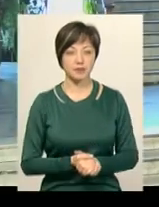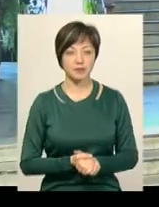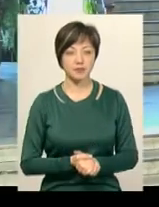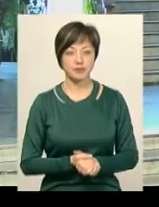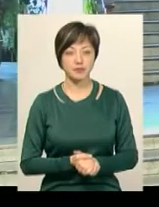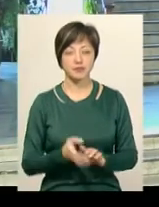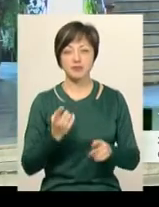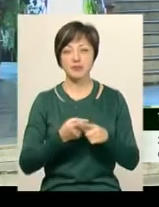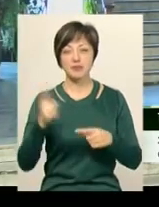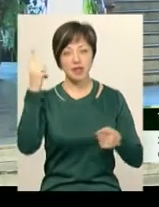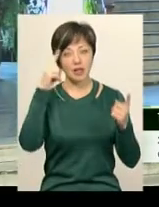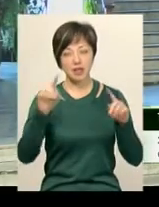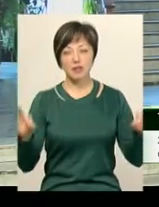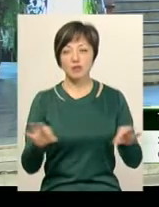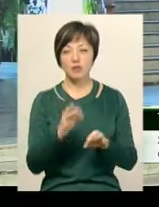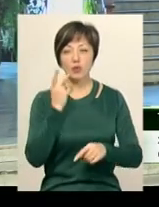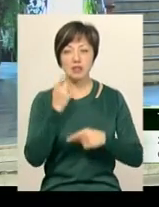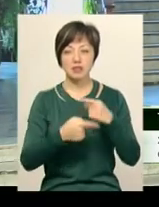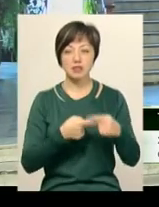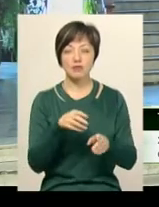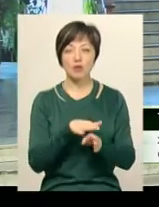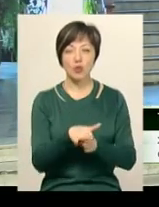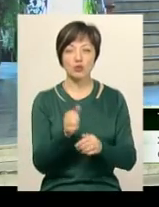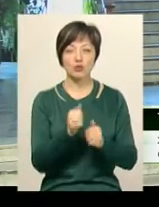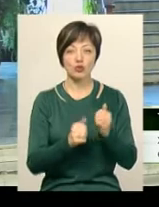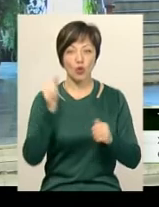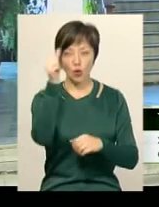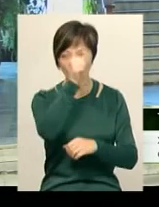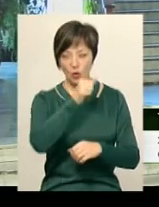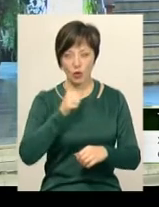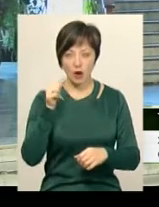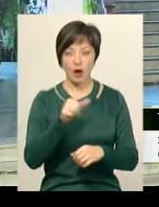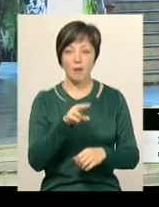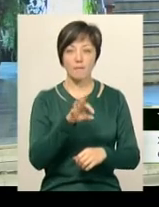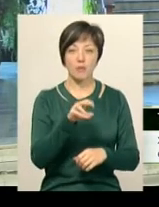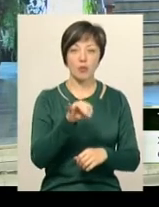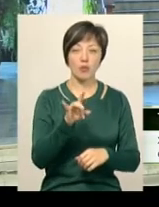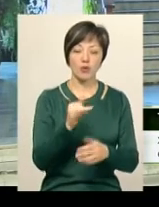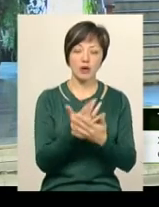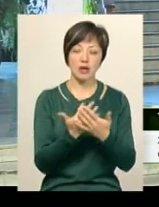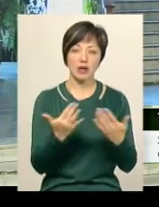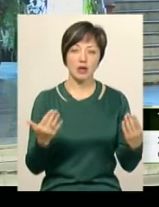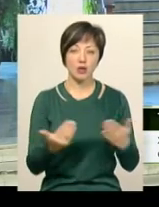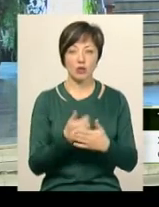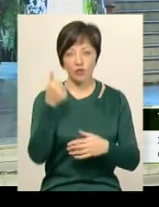Твори, які традиційно ми їх також виконуємо з року в рік, такі як «Попорі» на новорічні теми, і